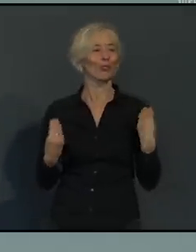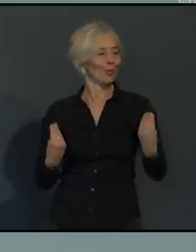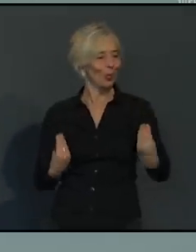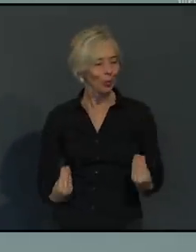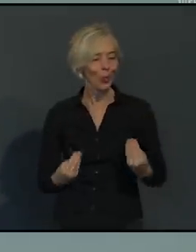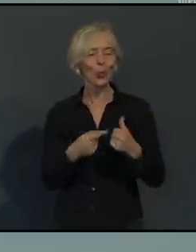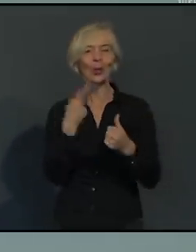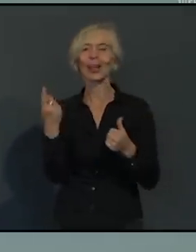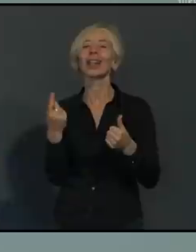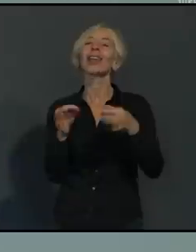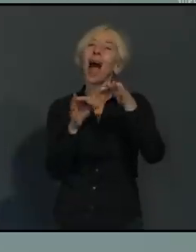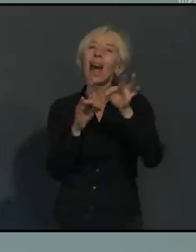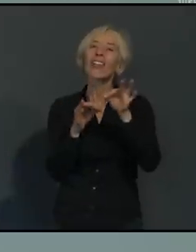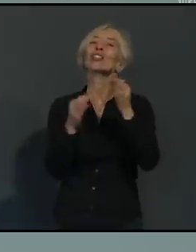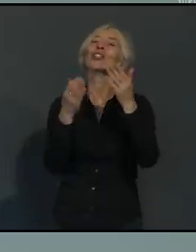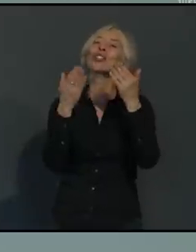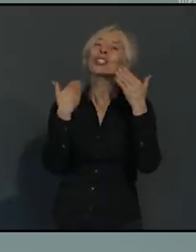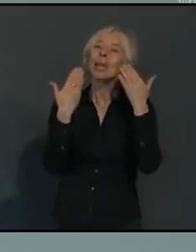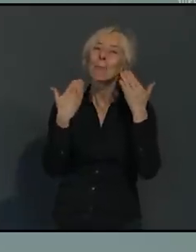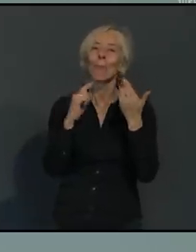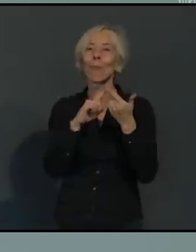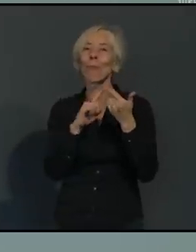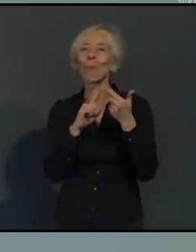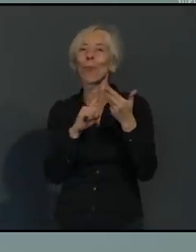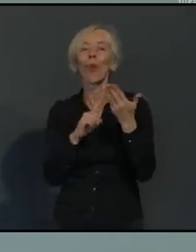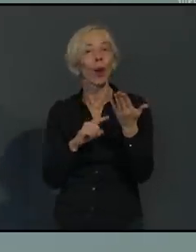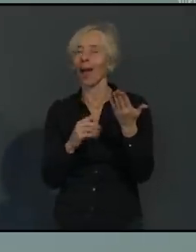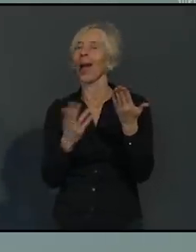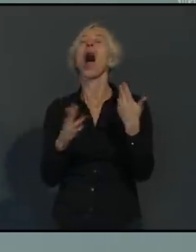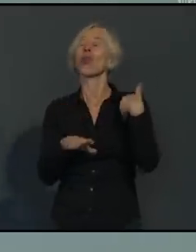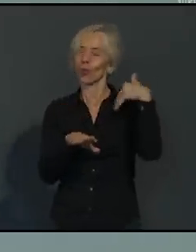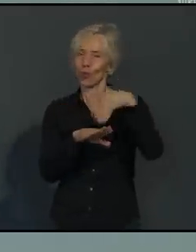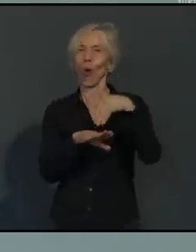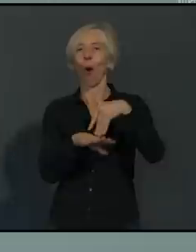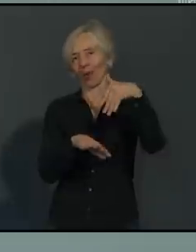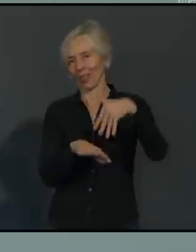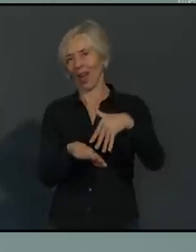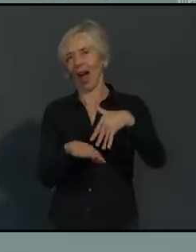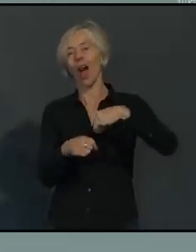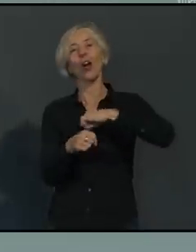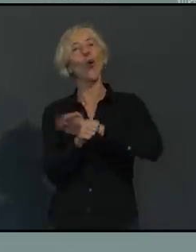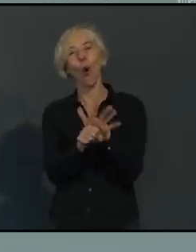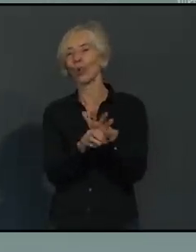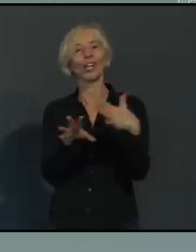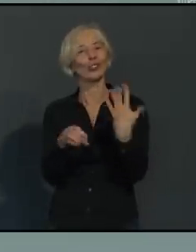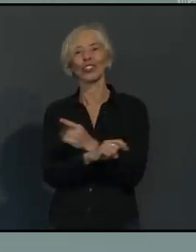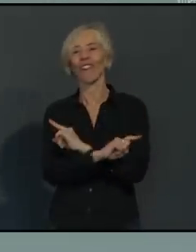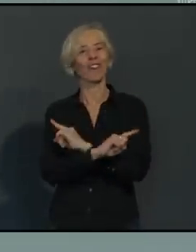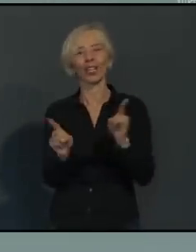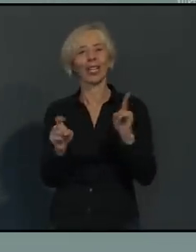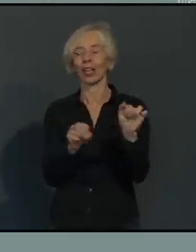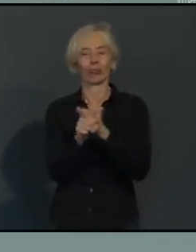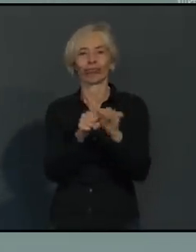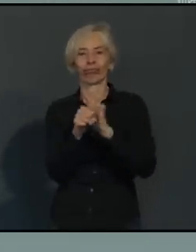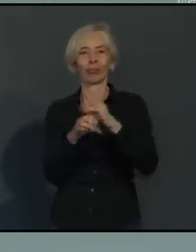Adventstimmung, die kann uns nicht einmal Corona nehmen. Und eines, was zur Adventszeit dazugehört, wenn wir